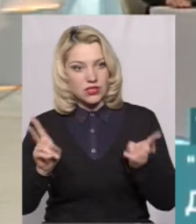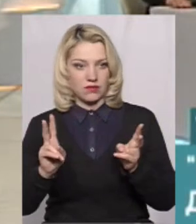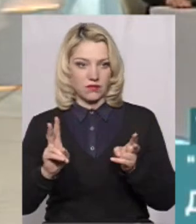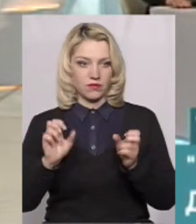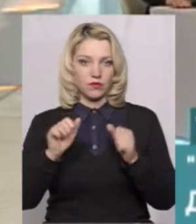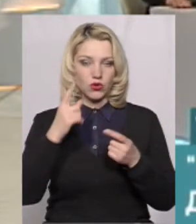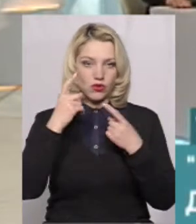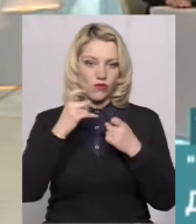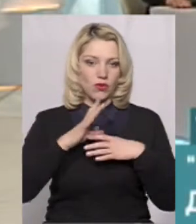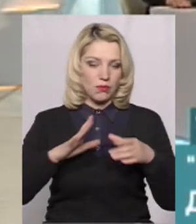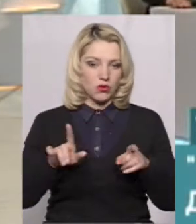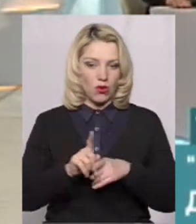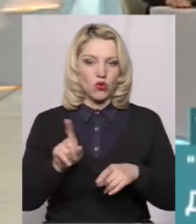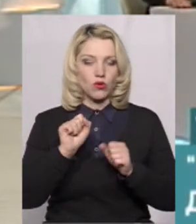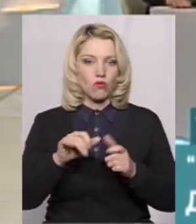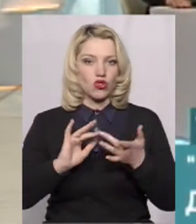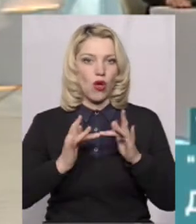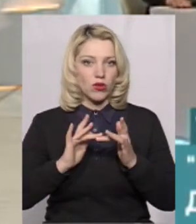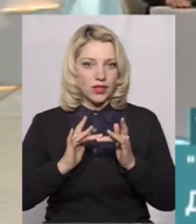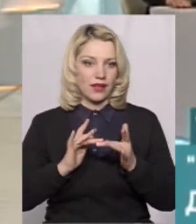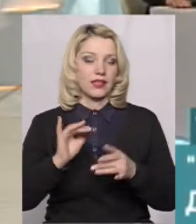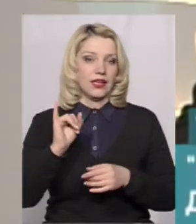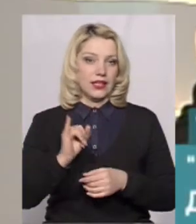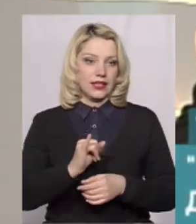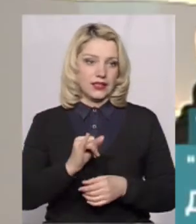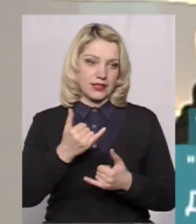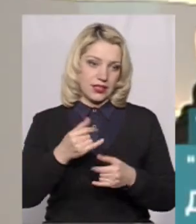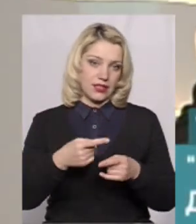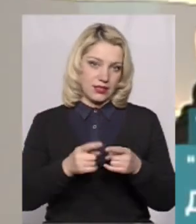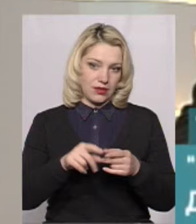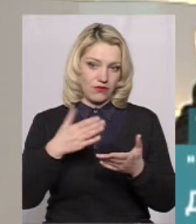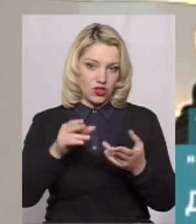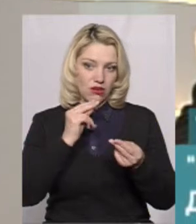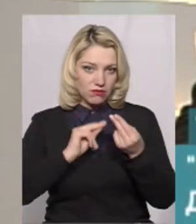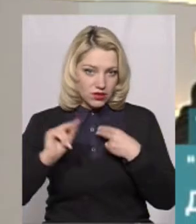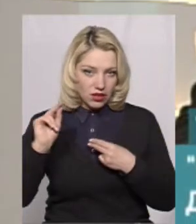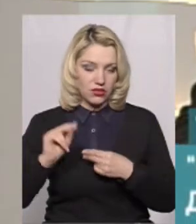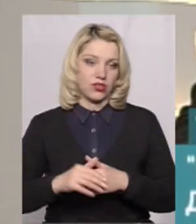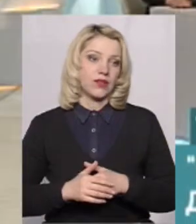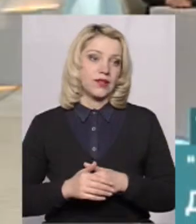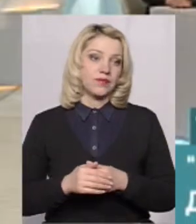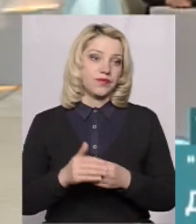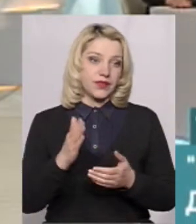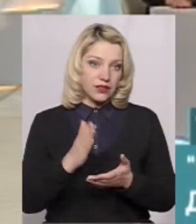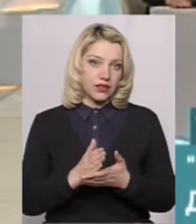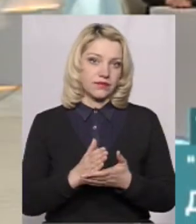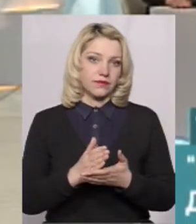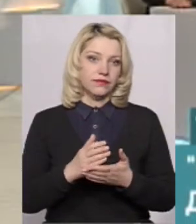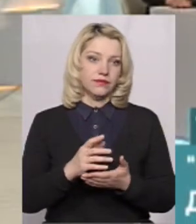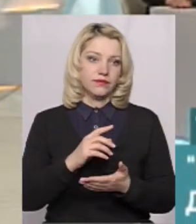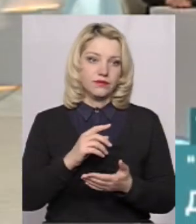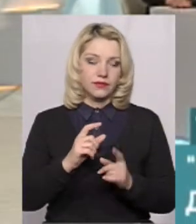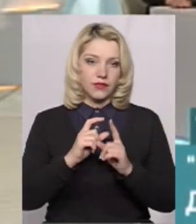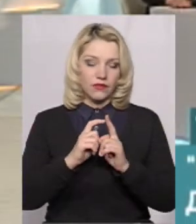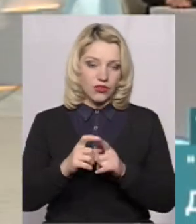інформування не було такого, що можна онлайн, але зараз з цим уже краще. Ну, є відповіді,